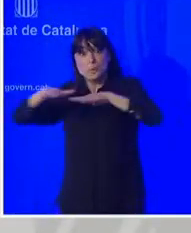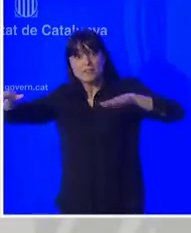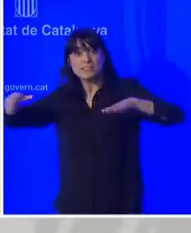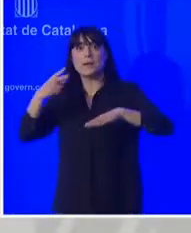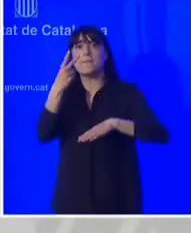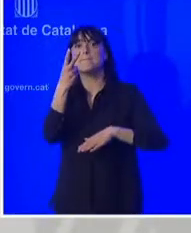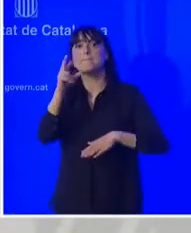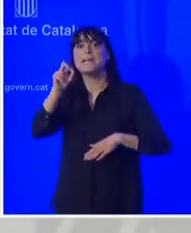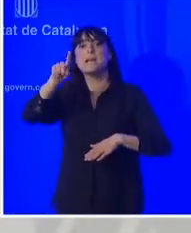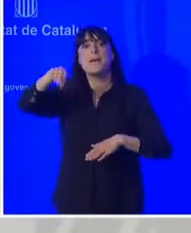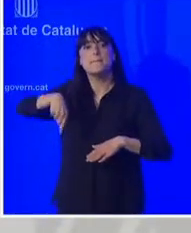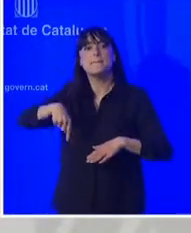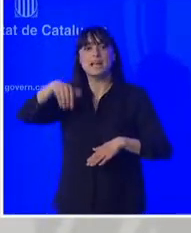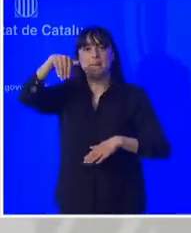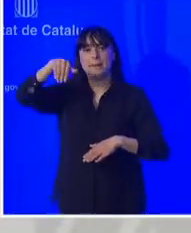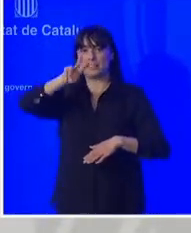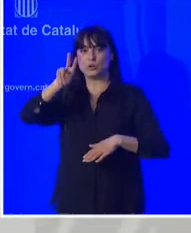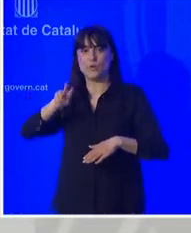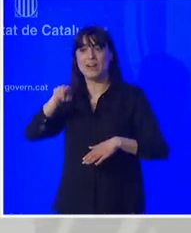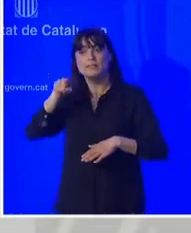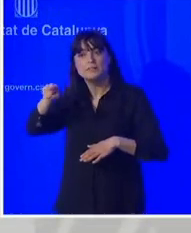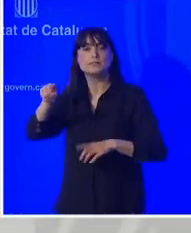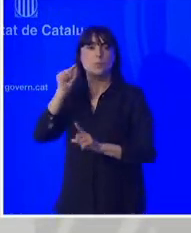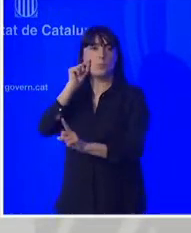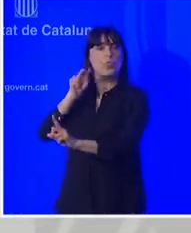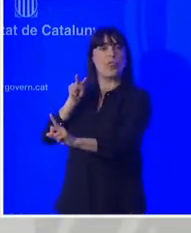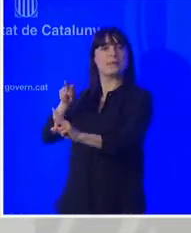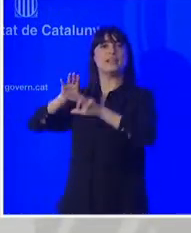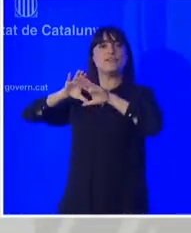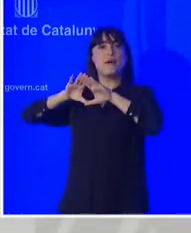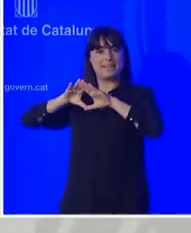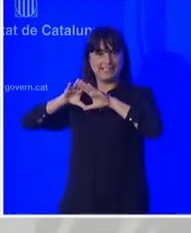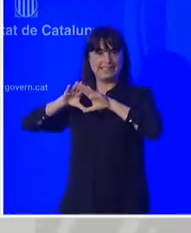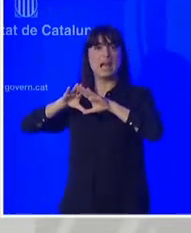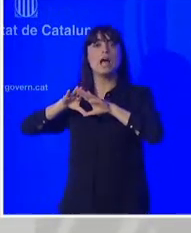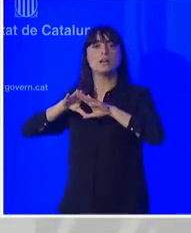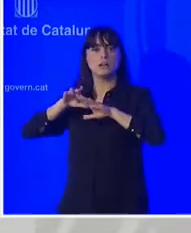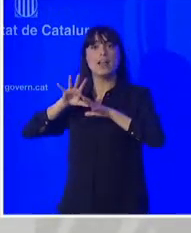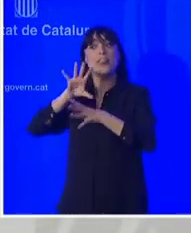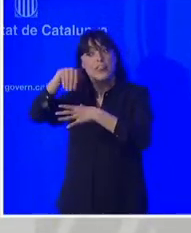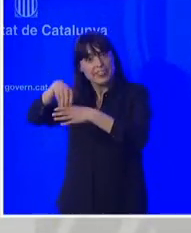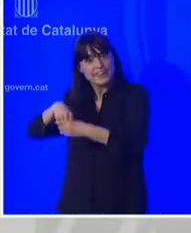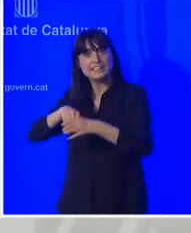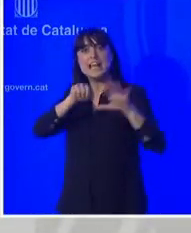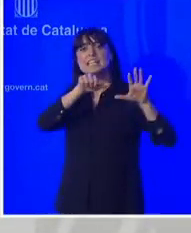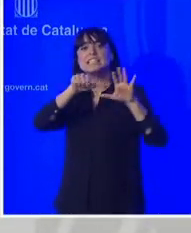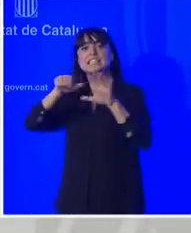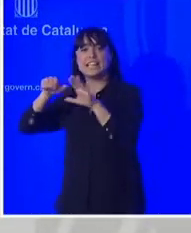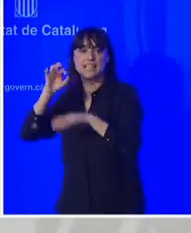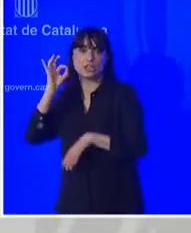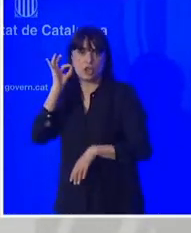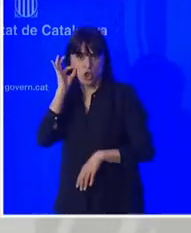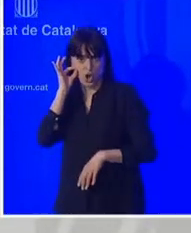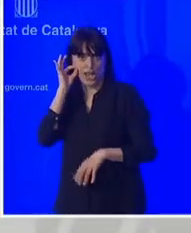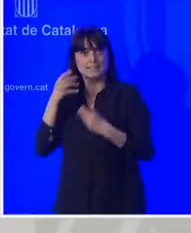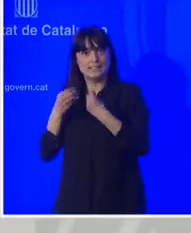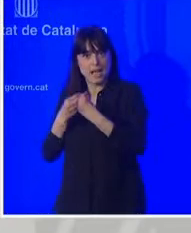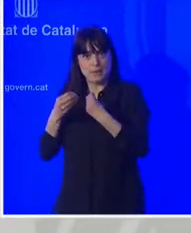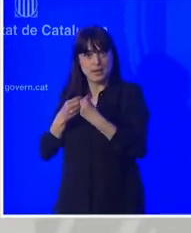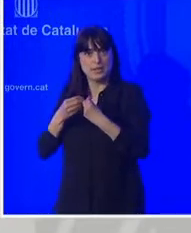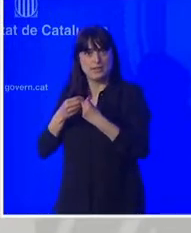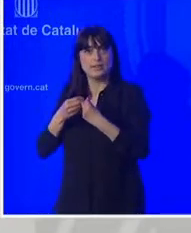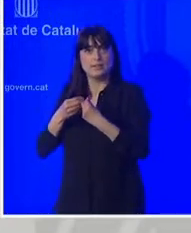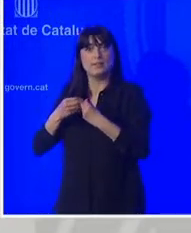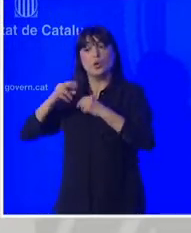presó amb visió feminista, amb capacitat per acollir aproximadament unes 600 internes i una superfície construïda